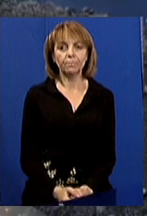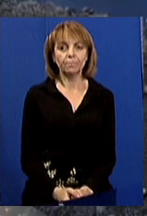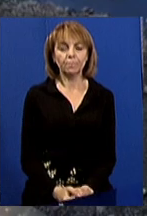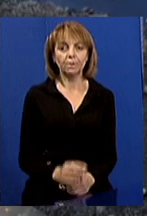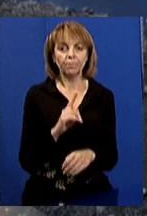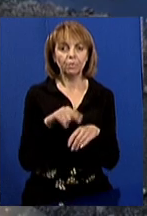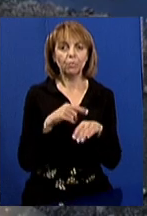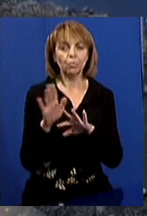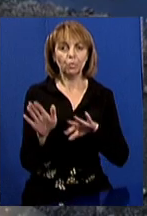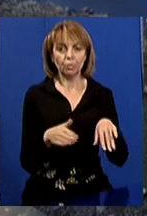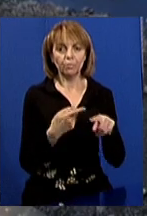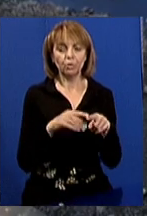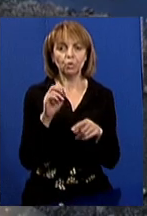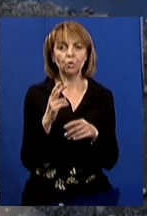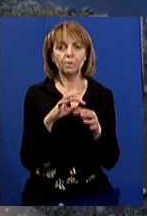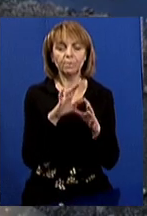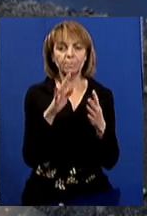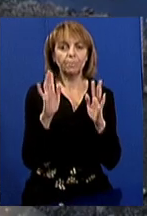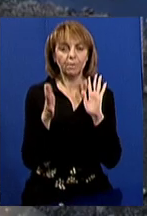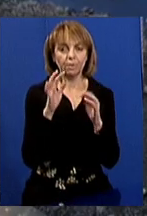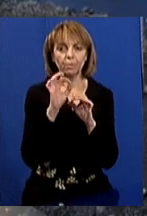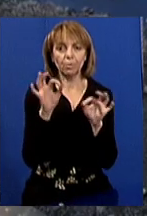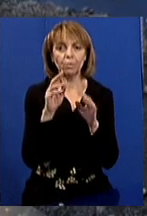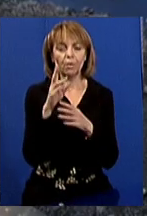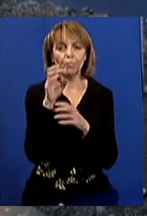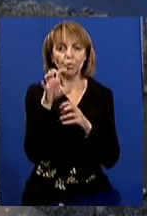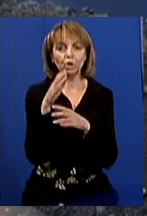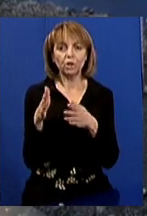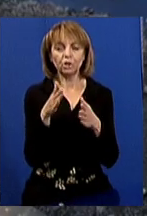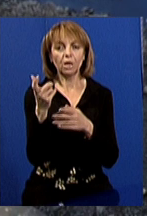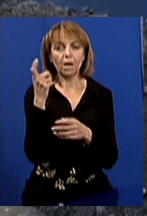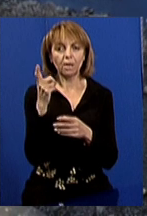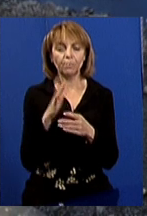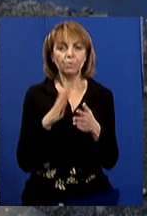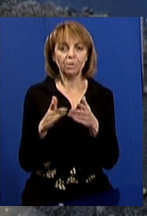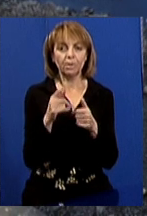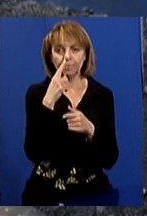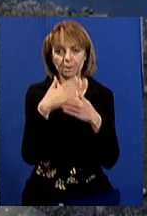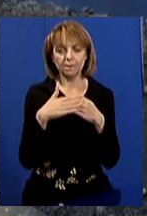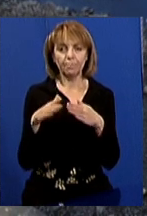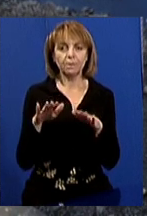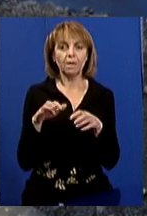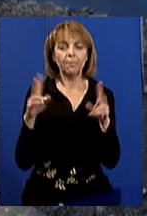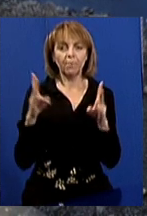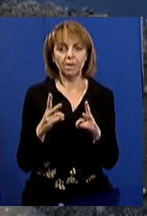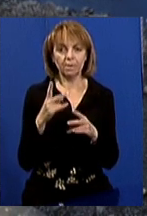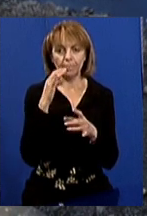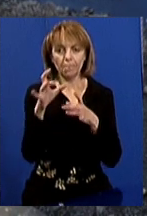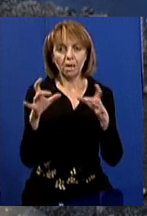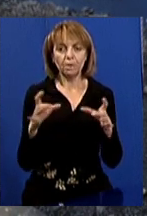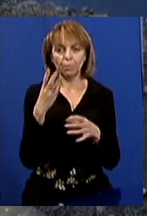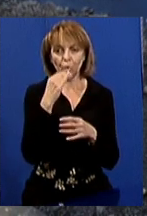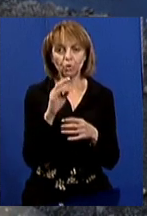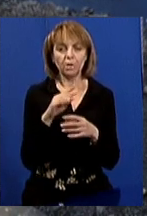Дві години по тому в соцмережі опублікували фото річки Харків, яка тече неподалік місця аварії. На поверхні води плями схожі на